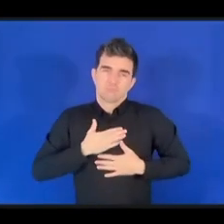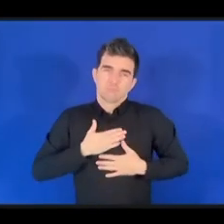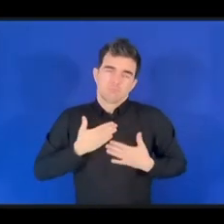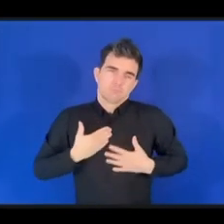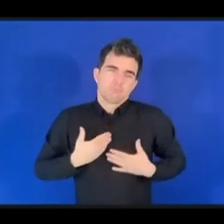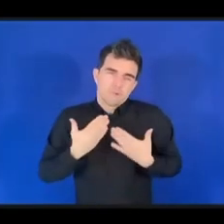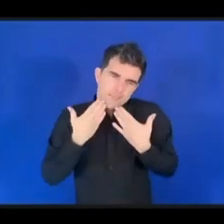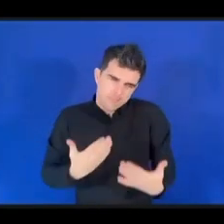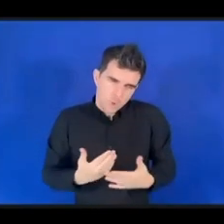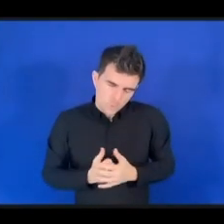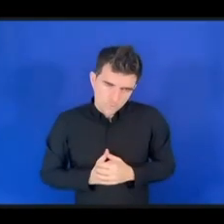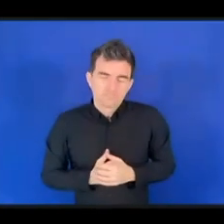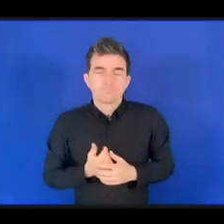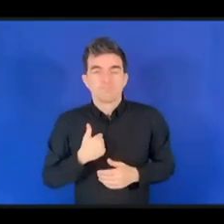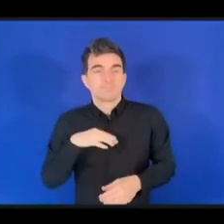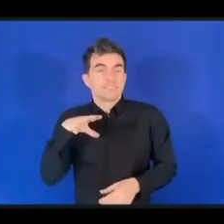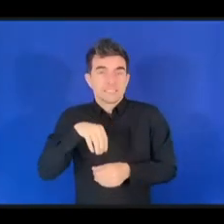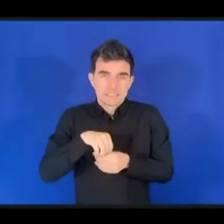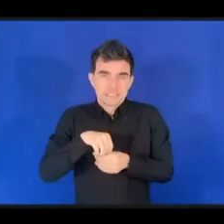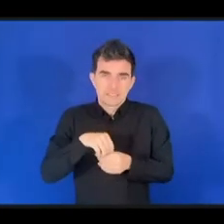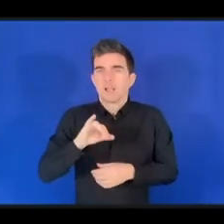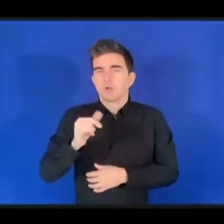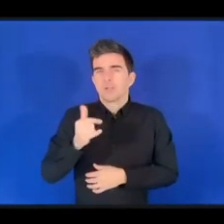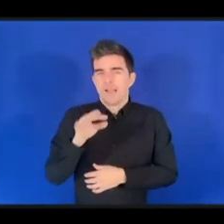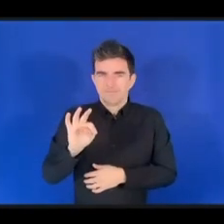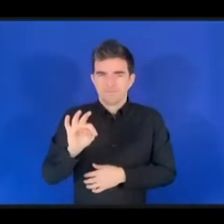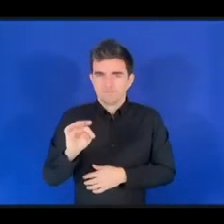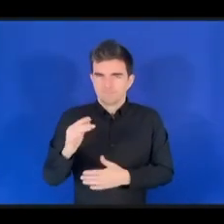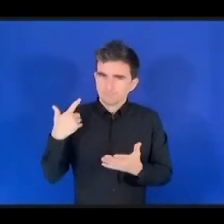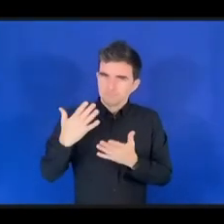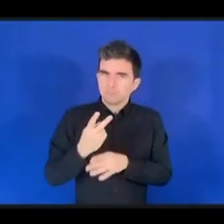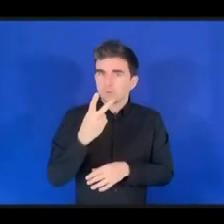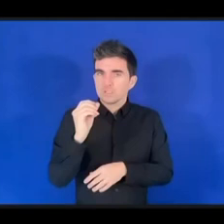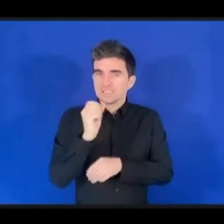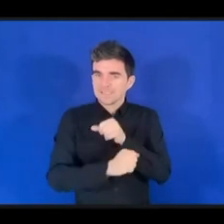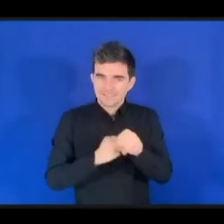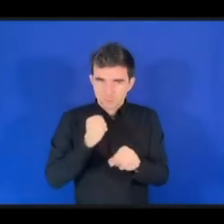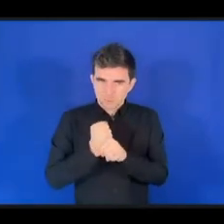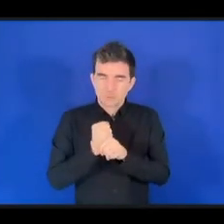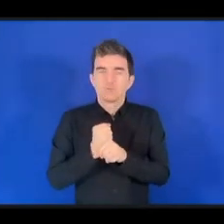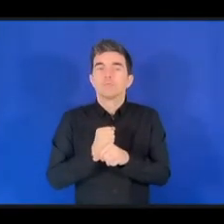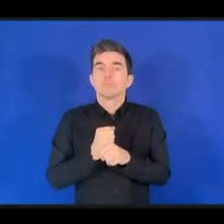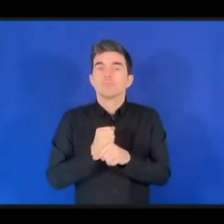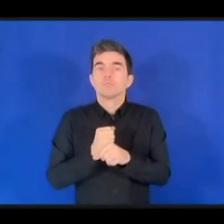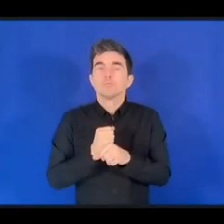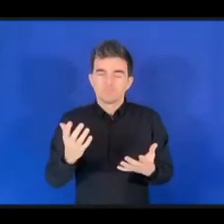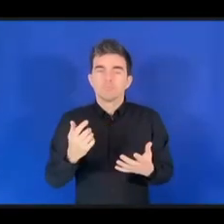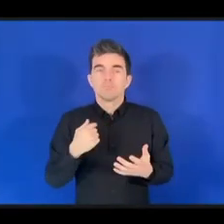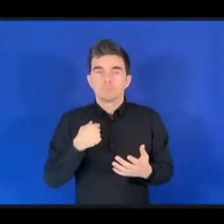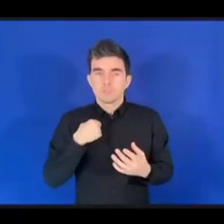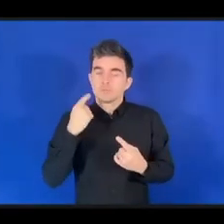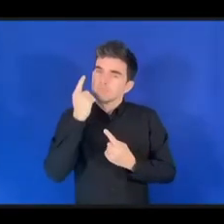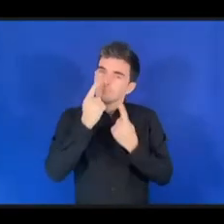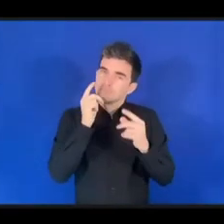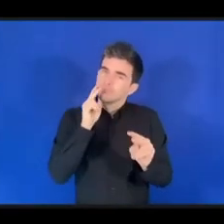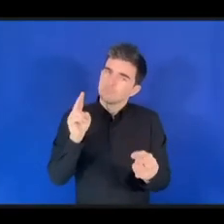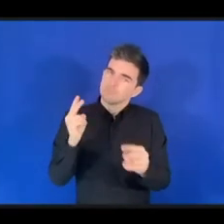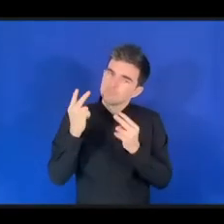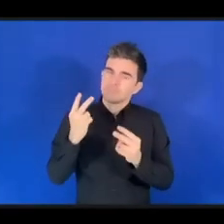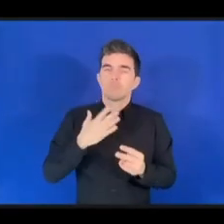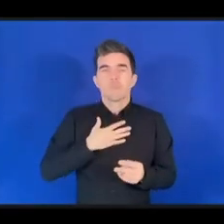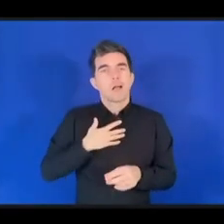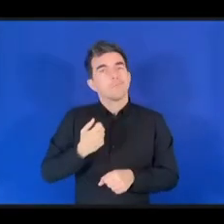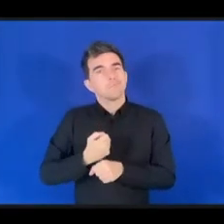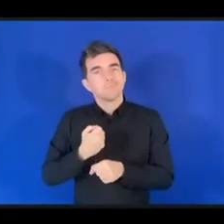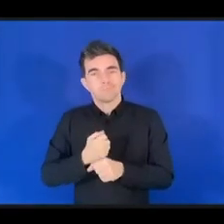в процессах АДЖЕФ вот уже почти 20 лет. И я считаю, что это одно из самых важных моих профессиональных занятий,